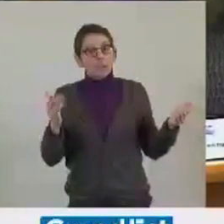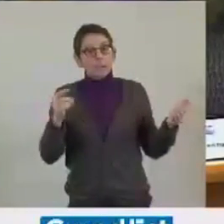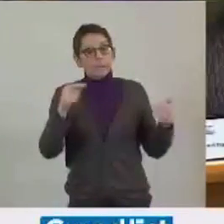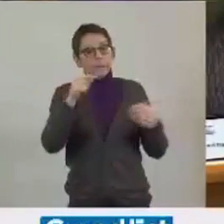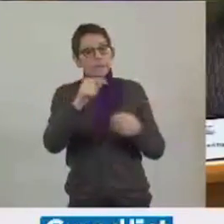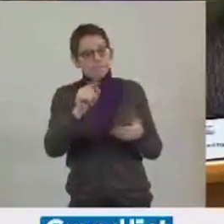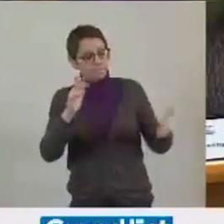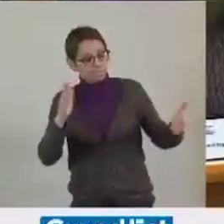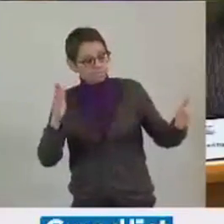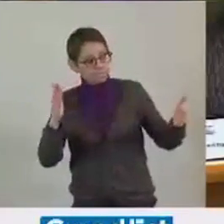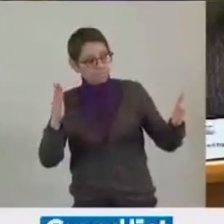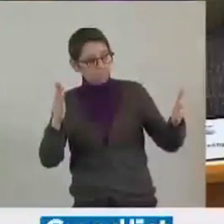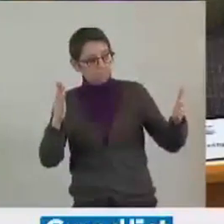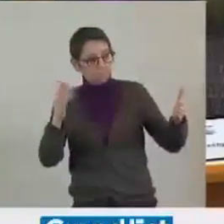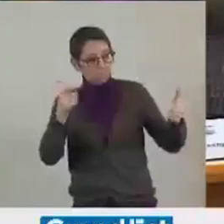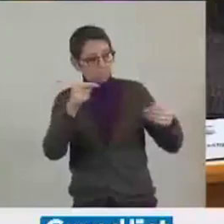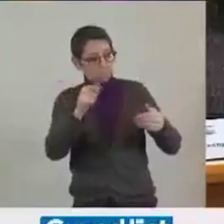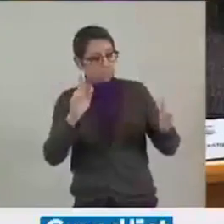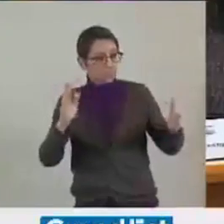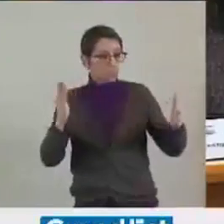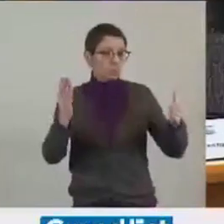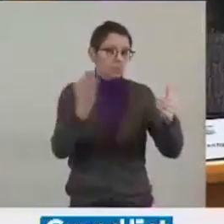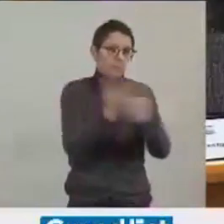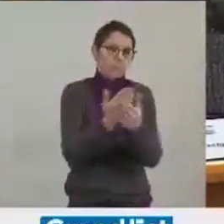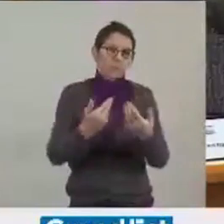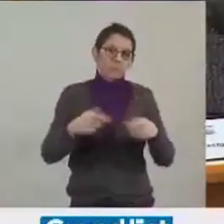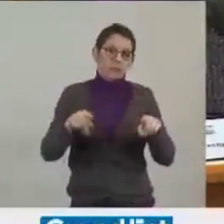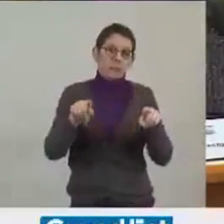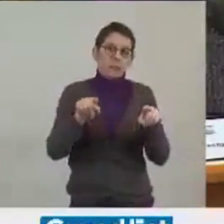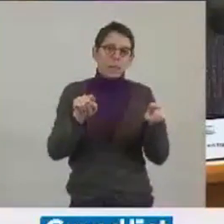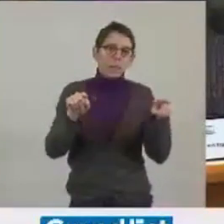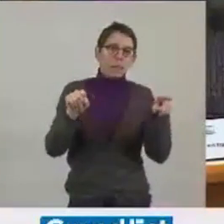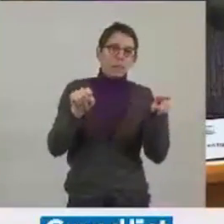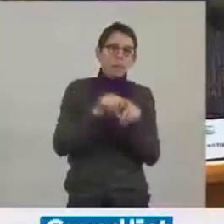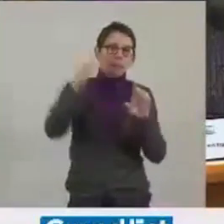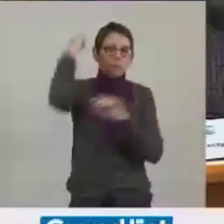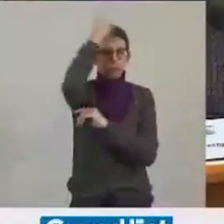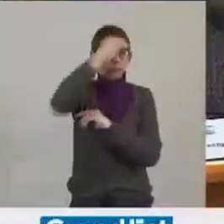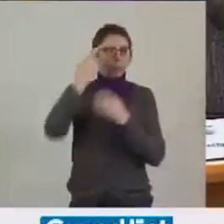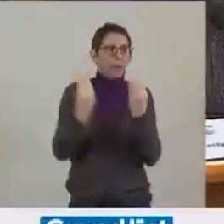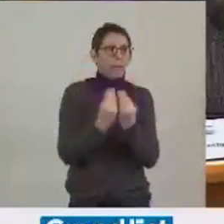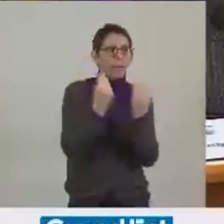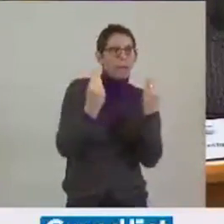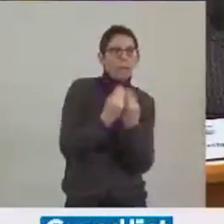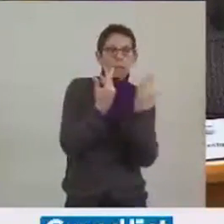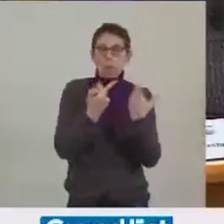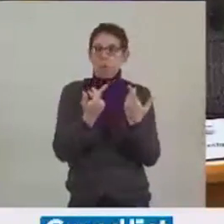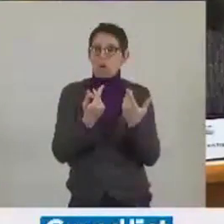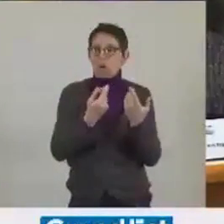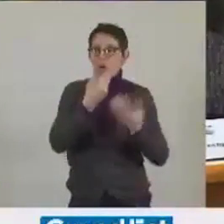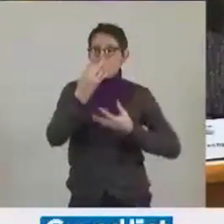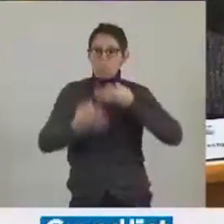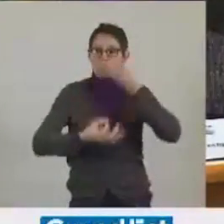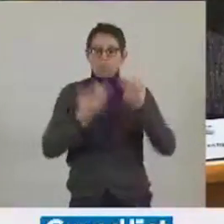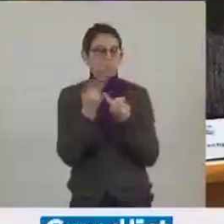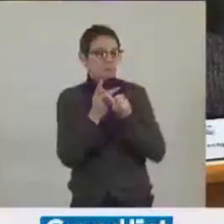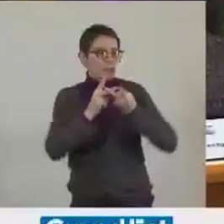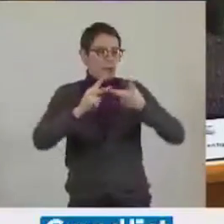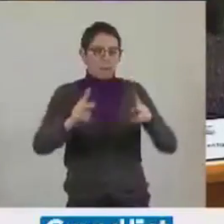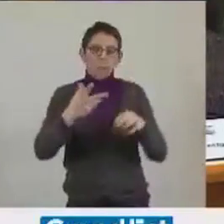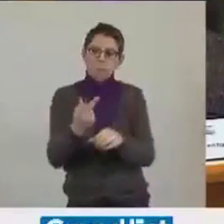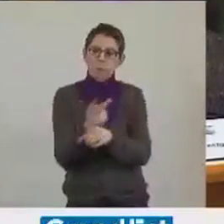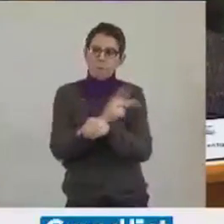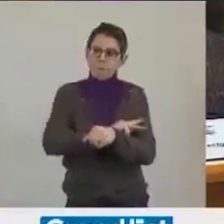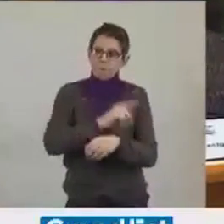désespoir, un propriétaire récoltant de facilité, un samaritain du malheur et des fausses nouvelles, qui, de surcroît, fonde son